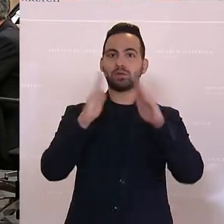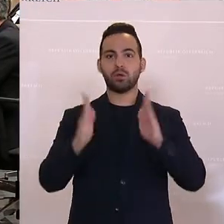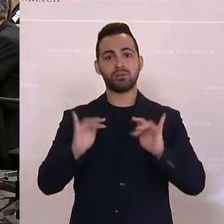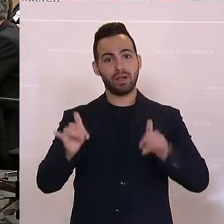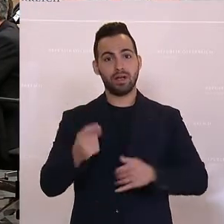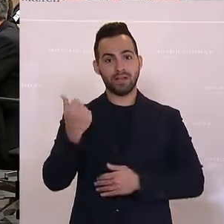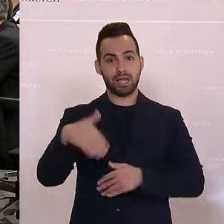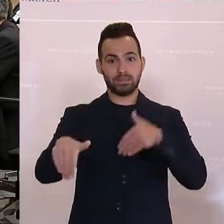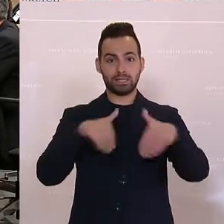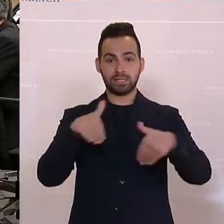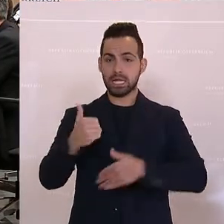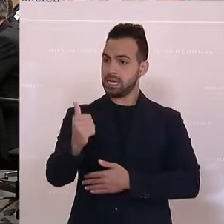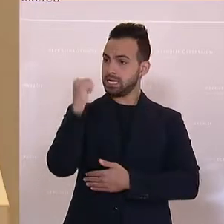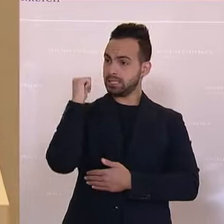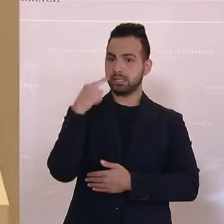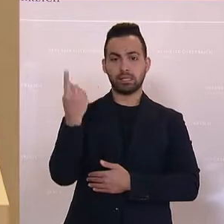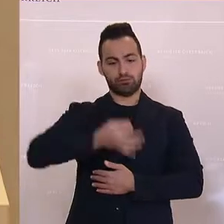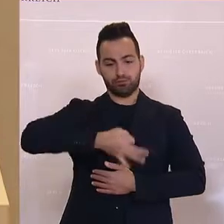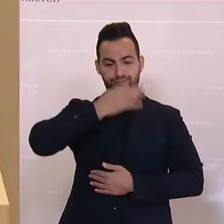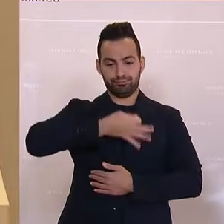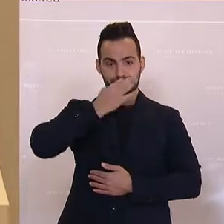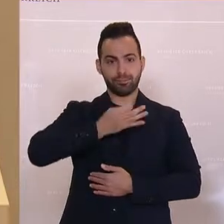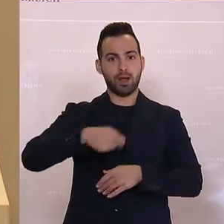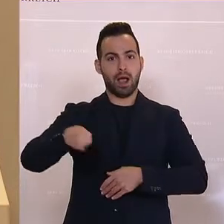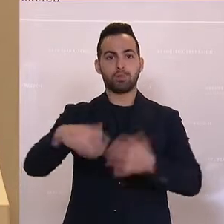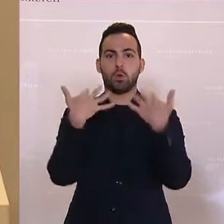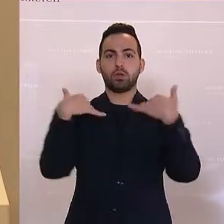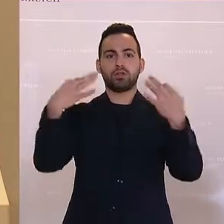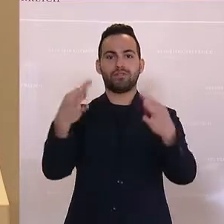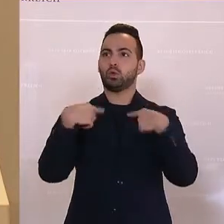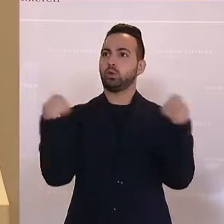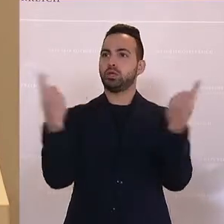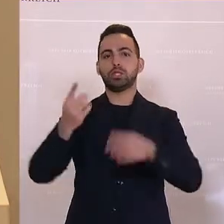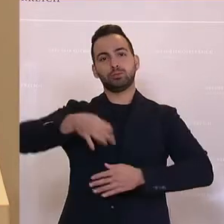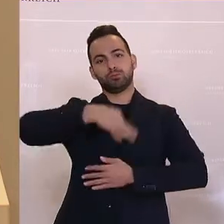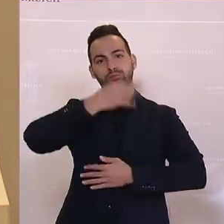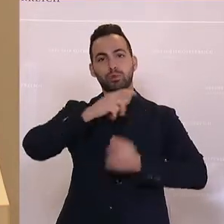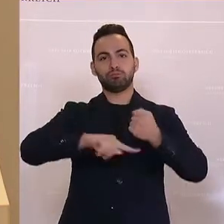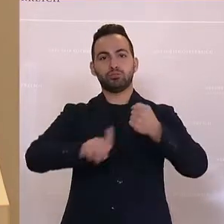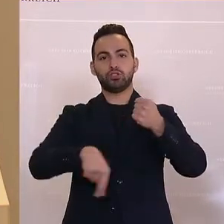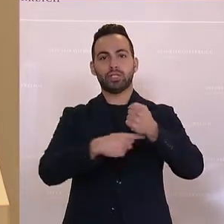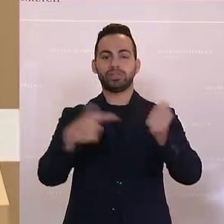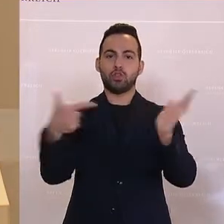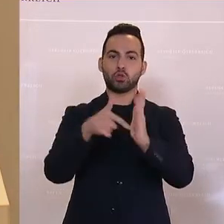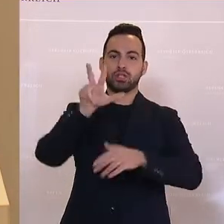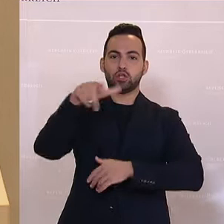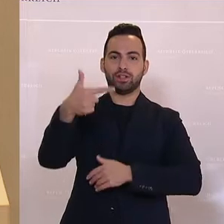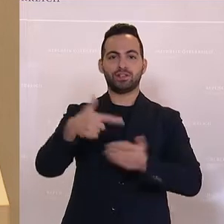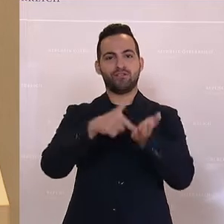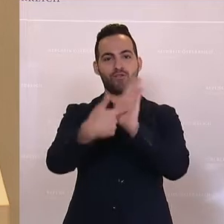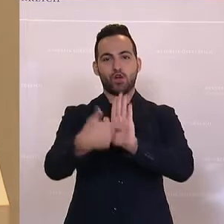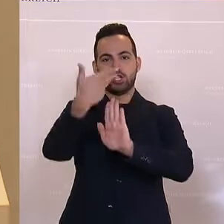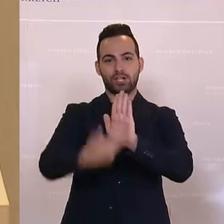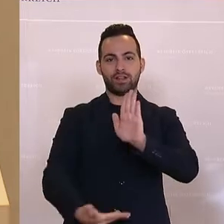Finanzminister, Sie haben uns gestern sehr ausführlich den Abgeordneten hier in diesem Haus das Budget, den Vorschlag für 2023 vorgestellt.